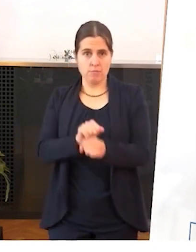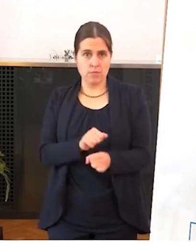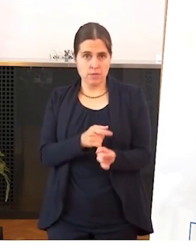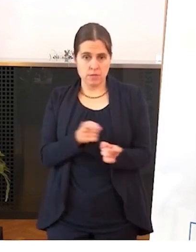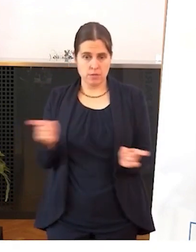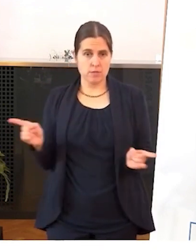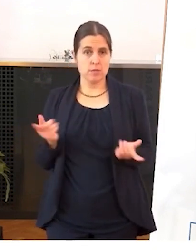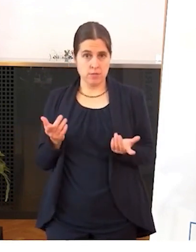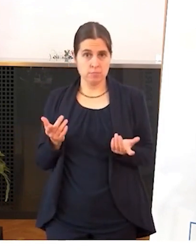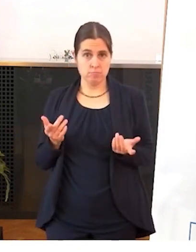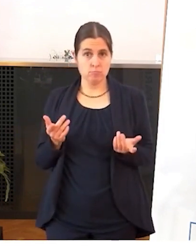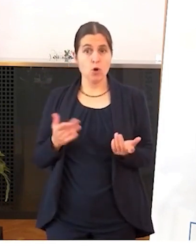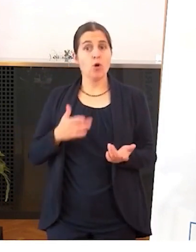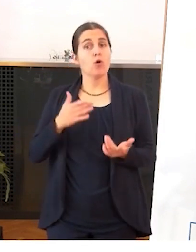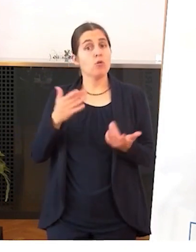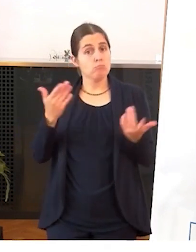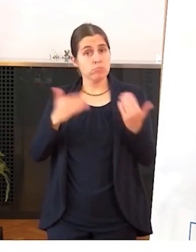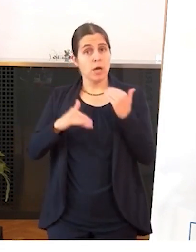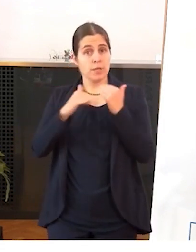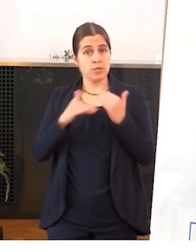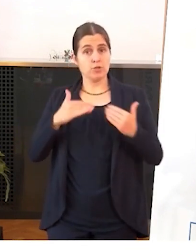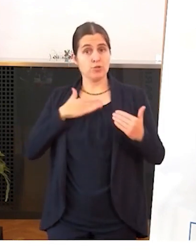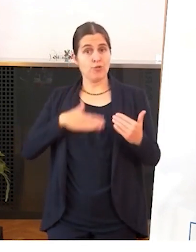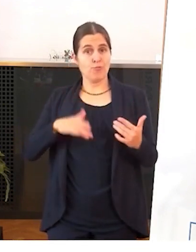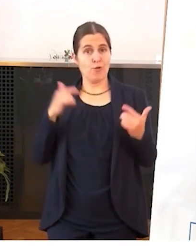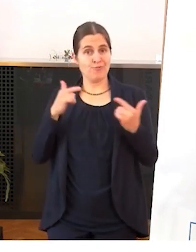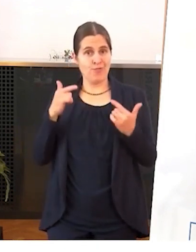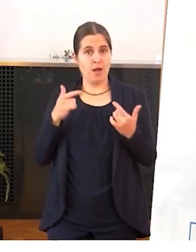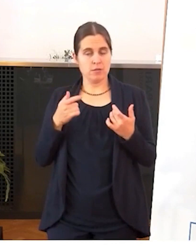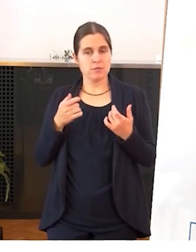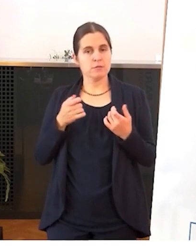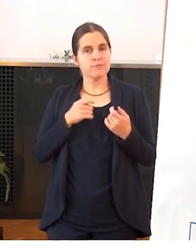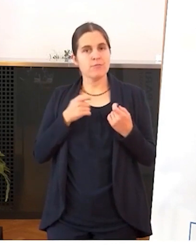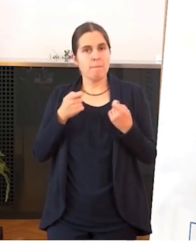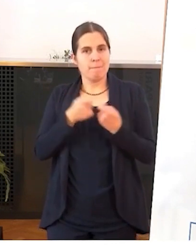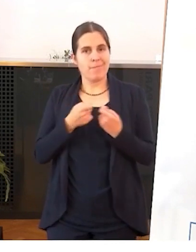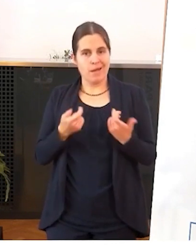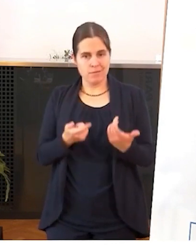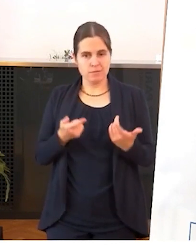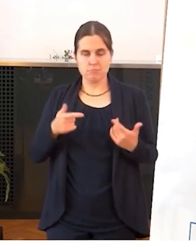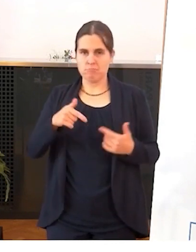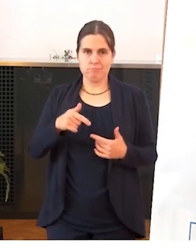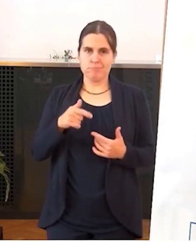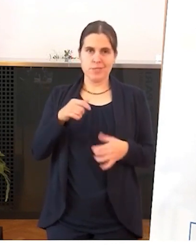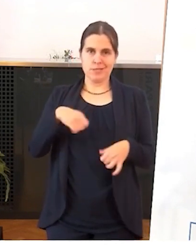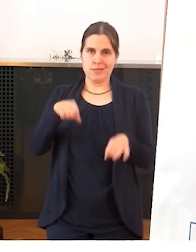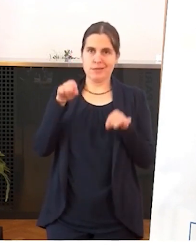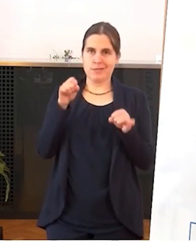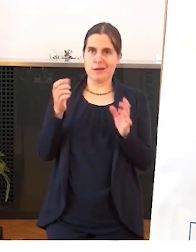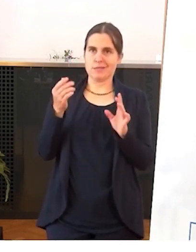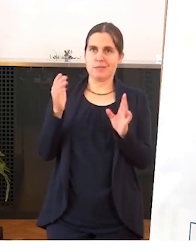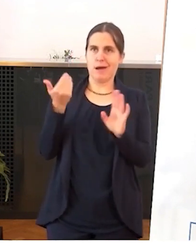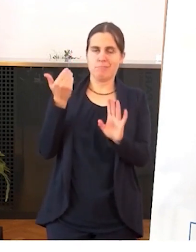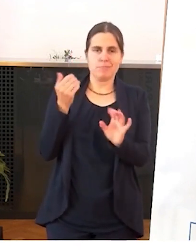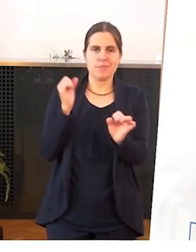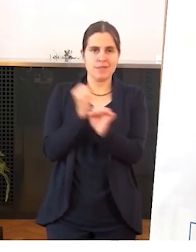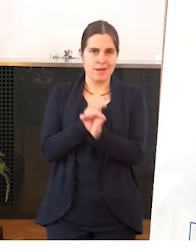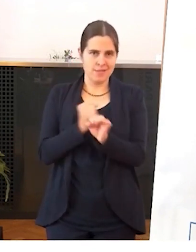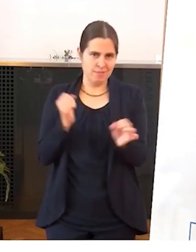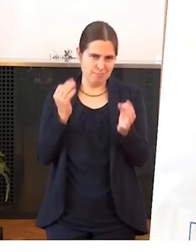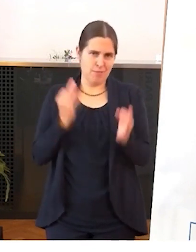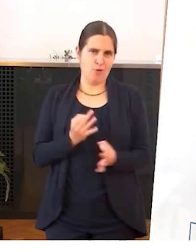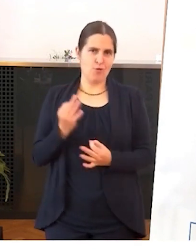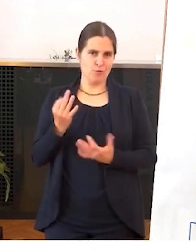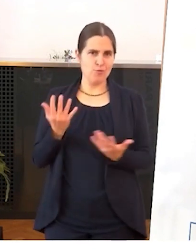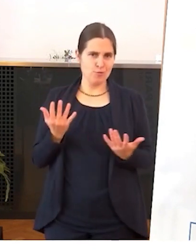Wohlfahrtsverband aus unserer sozialen Landkarte in Niedersachsen überhaupt nicht wegzudenken. Dafür möchte ich mich wirklich sehr herzlich